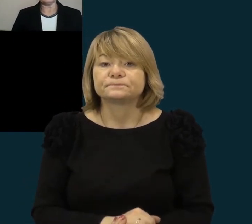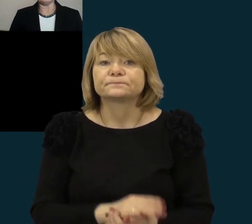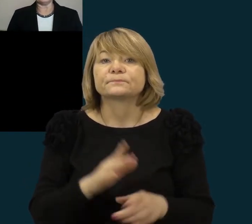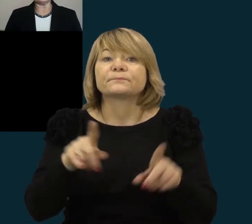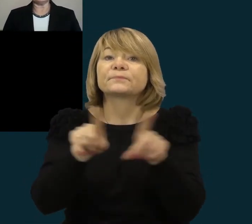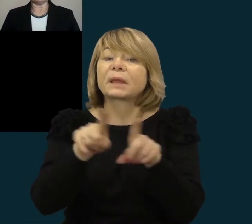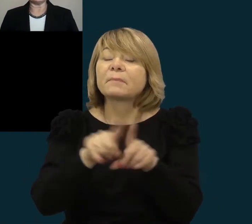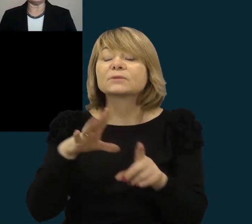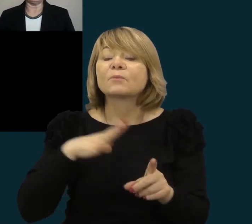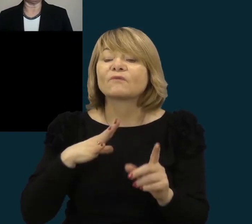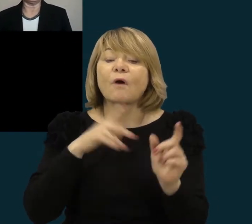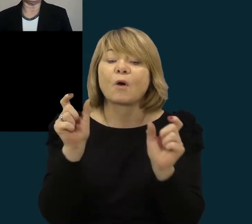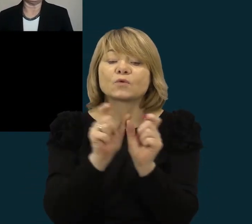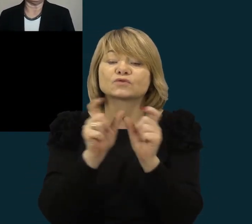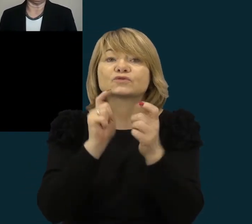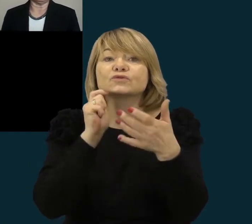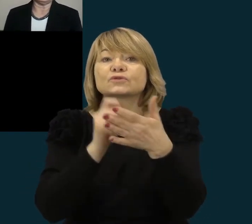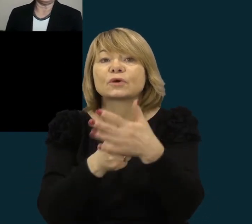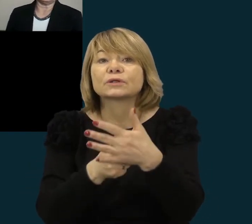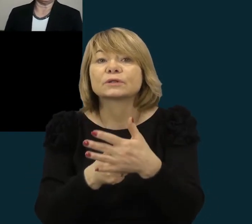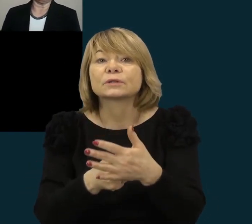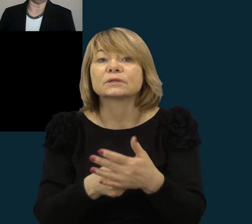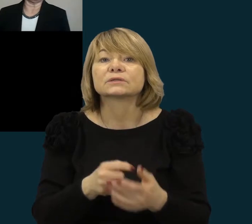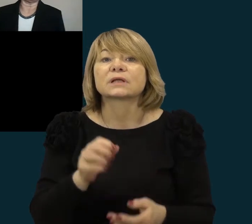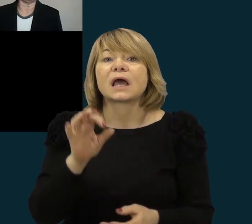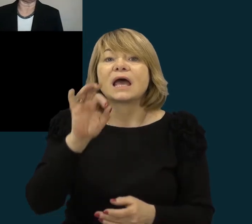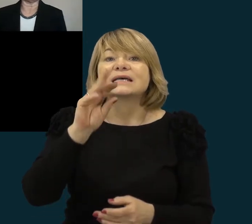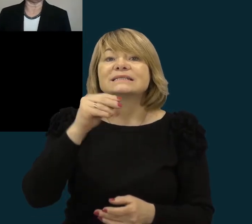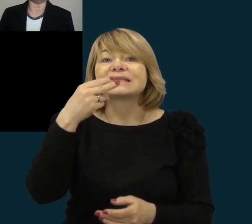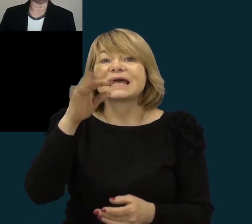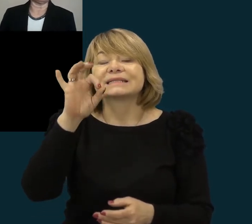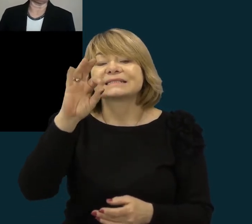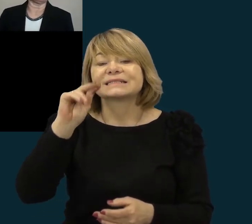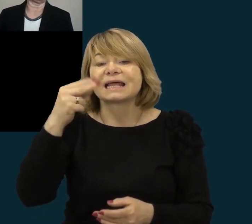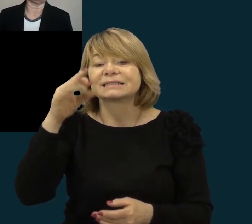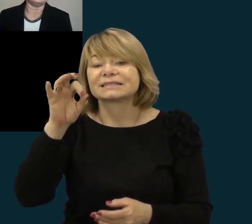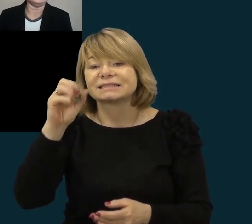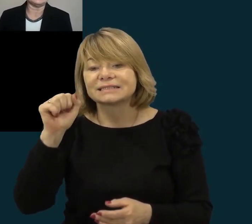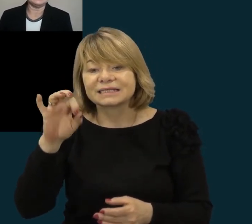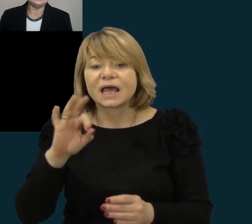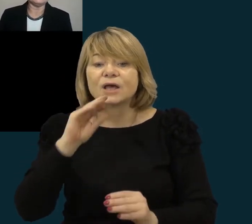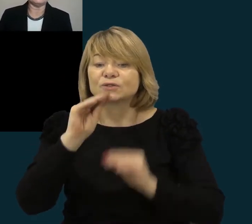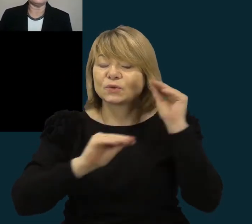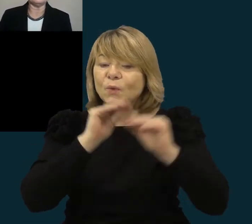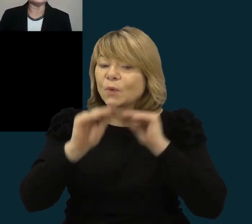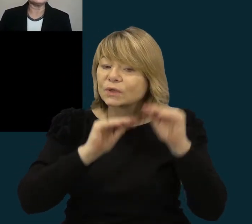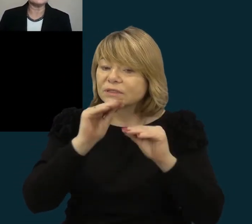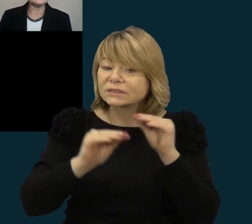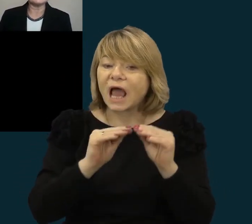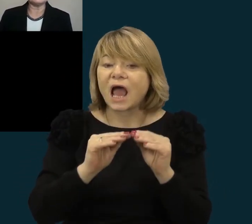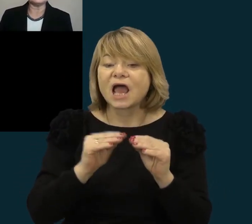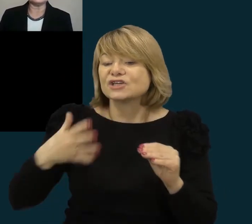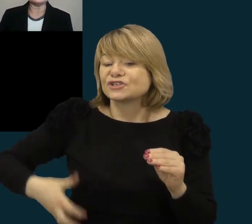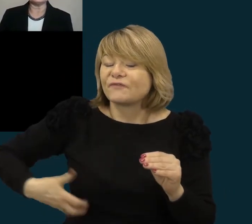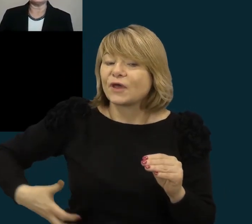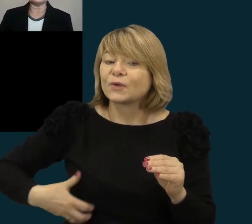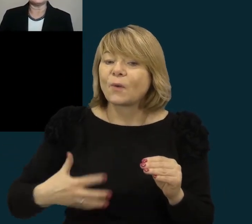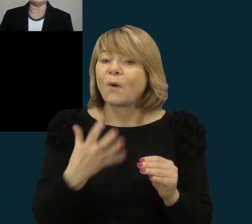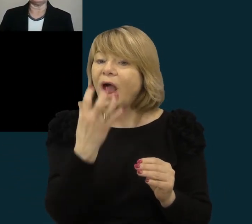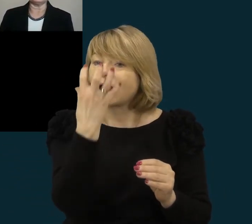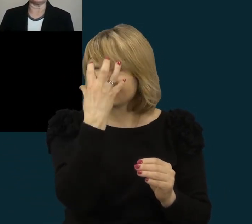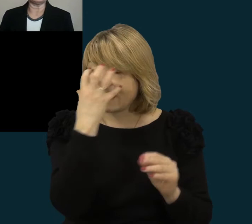buvo prancūzų kompozitoriaus kamylio senso sukurtą suita žvėrių karnavalas, kurioje muzikos instrumentais